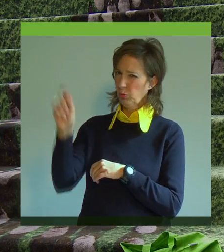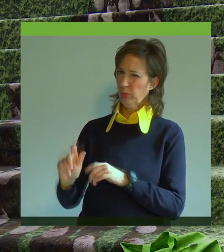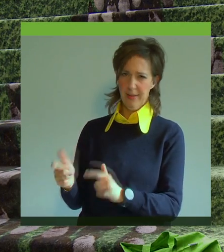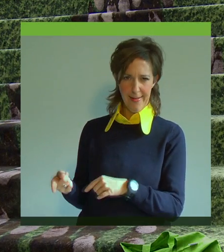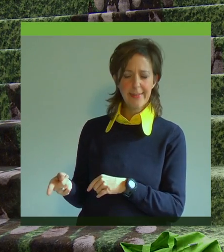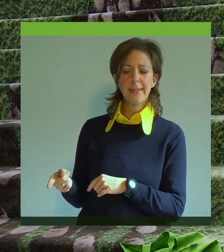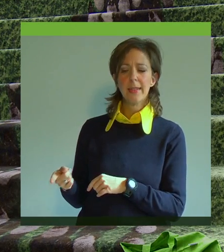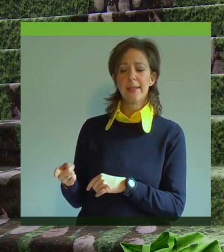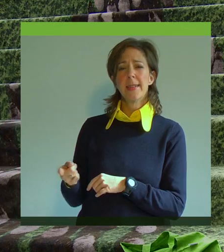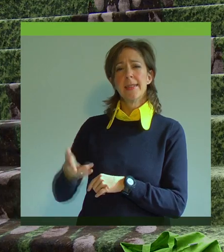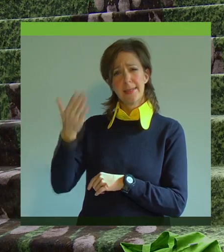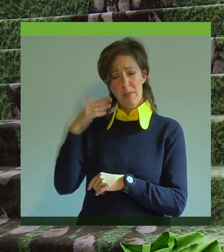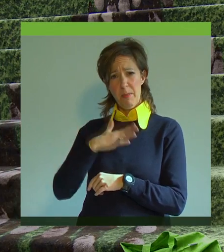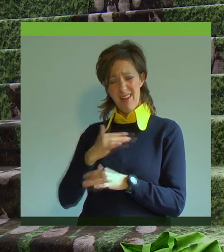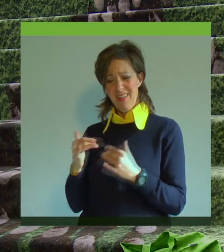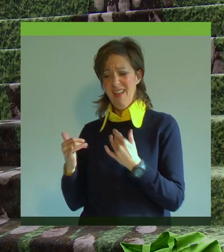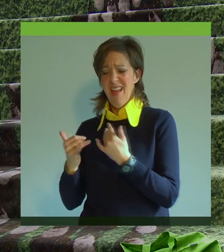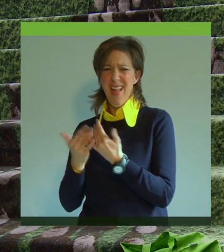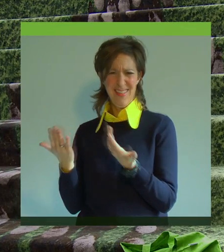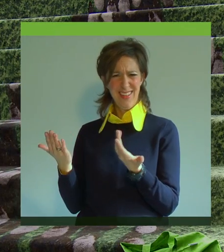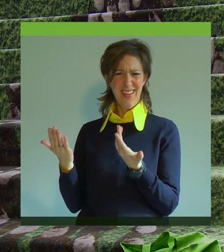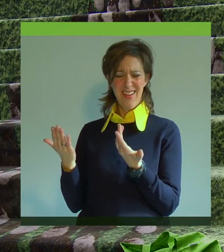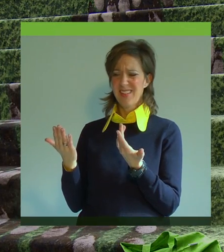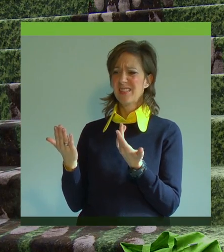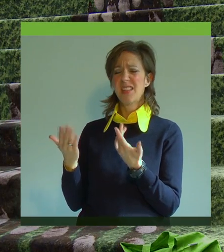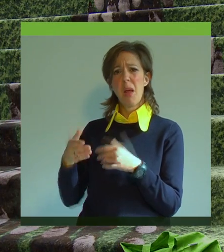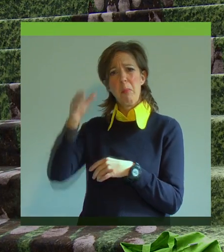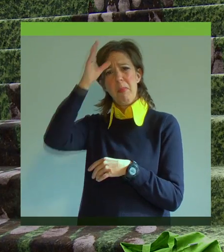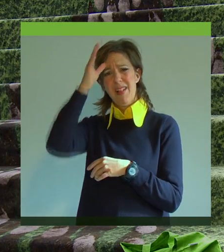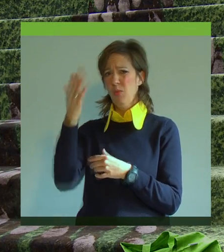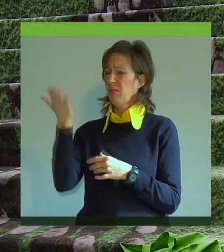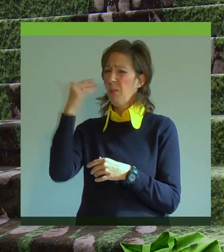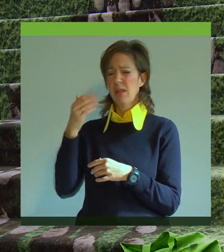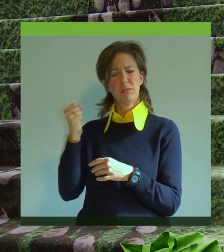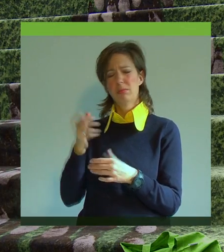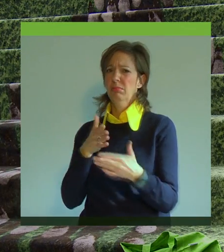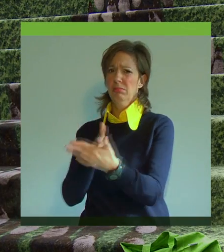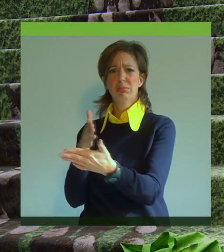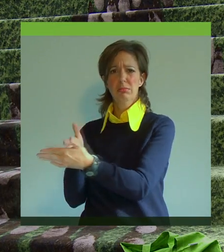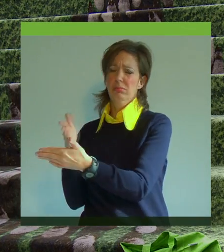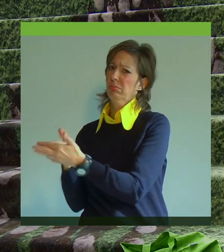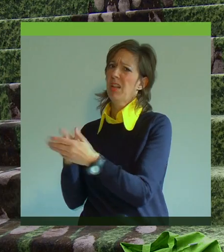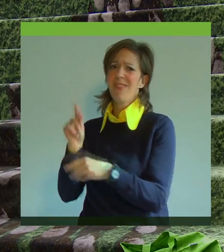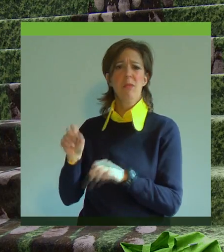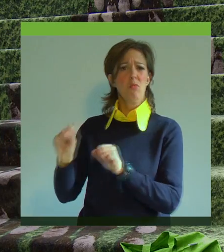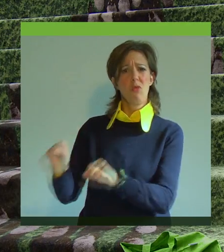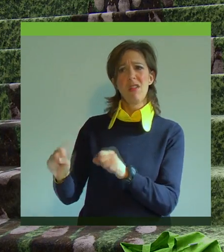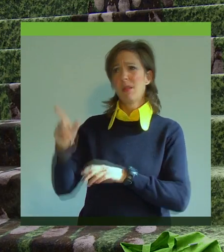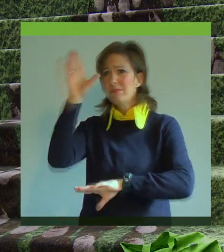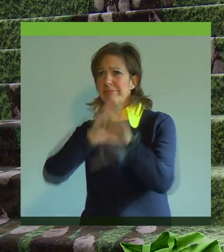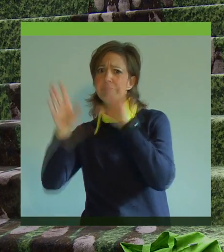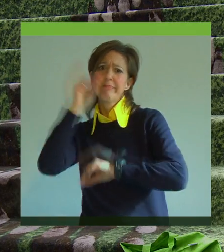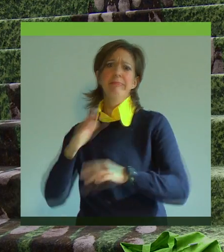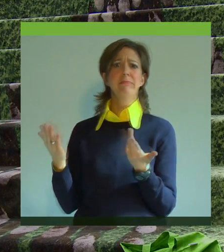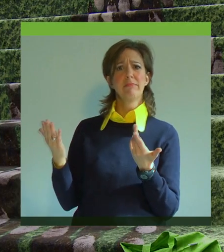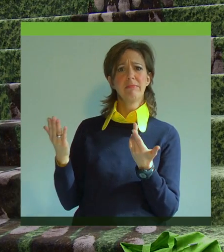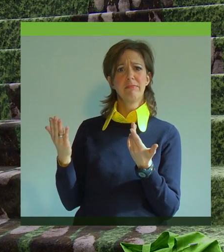Arbeiterfamilien zu tun hat und meine Eltern aufgrund ihrer eigenen Bildung sehr wenig Möglichkeit hatten, entsprechend sich